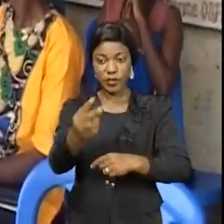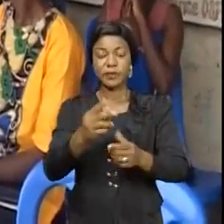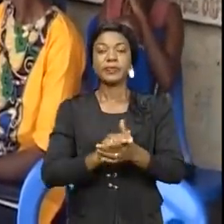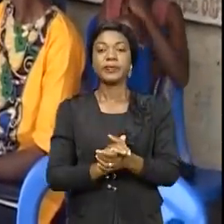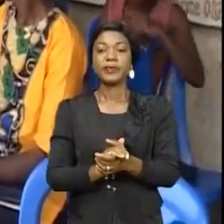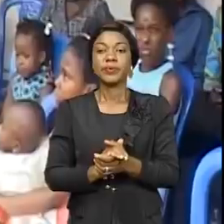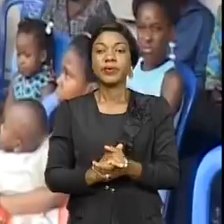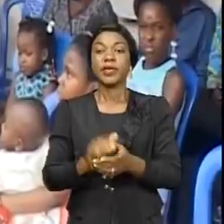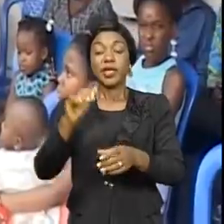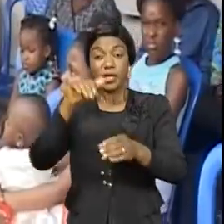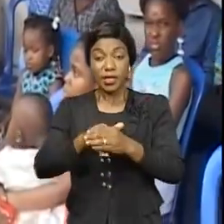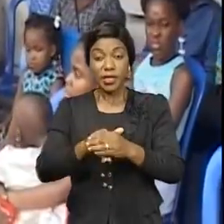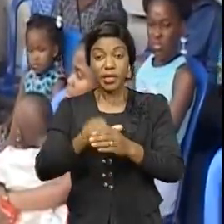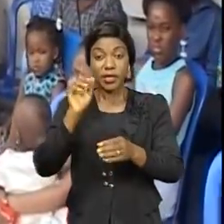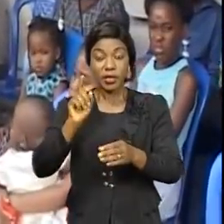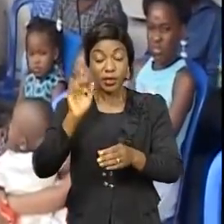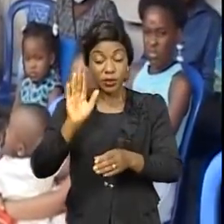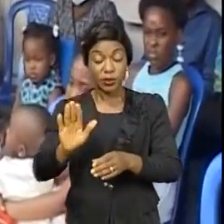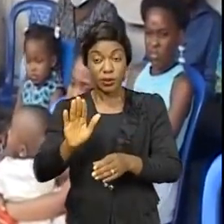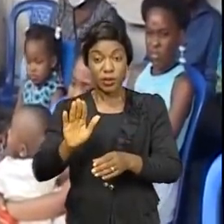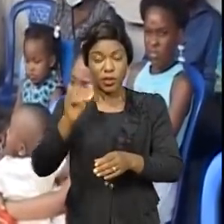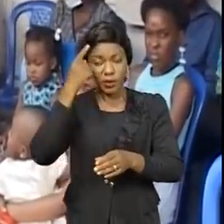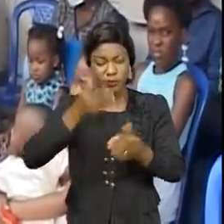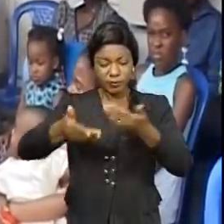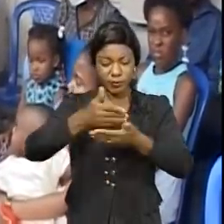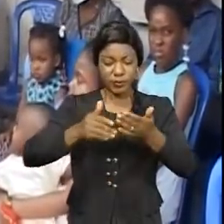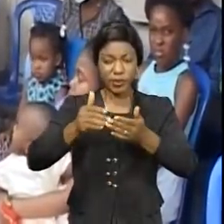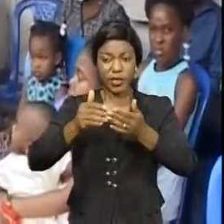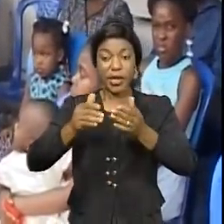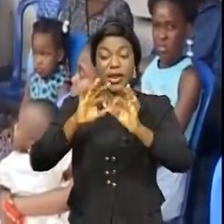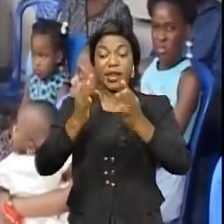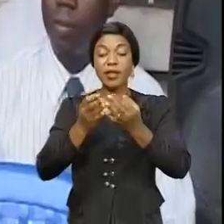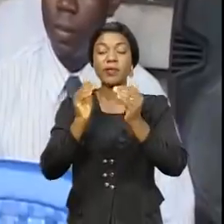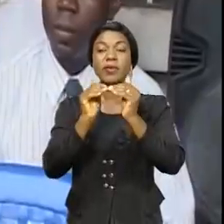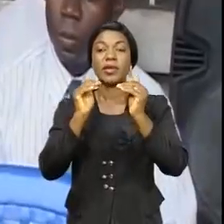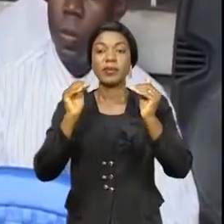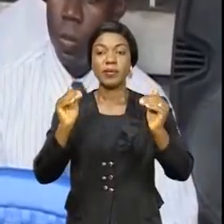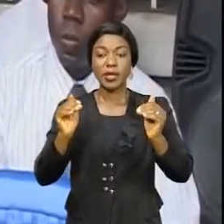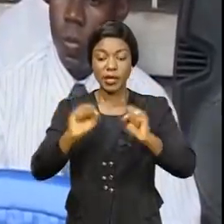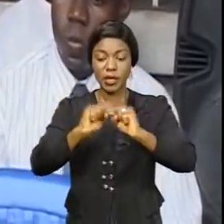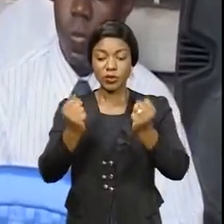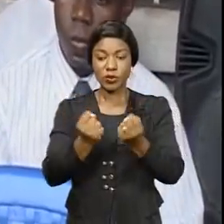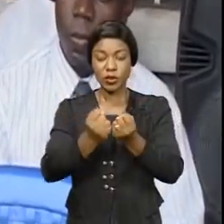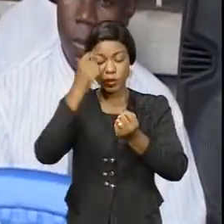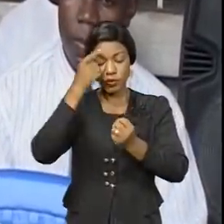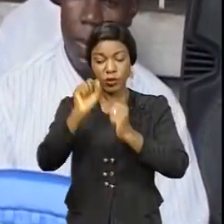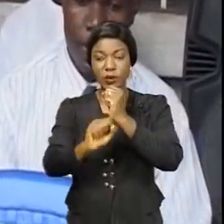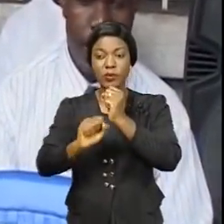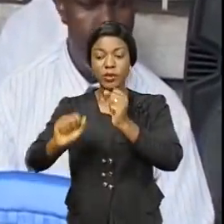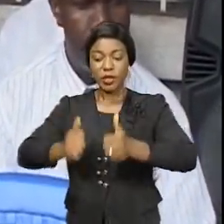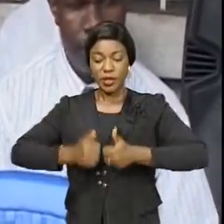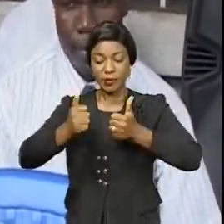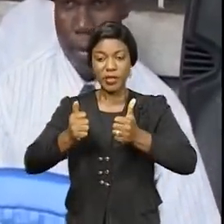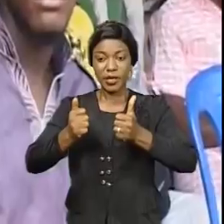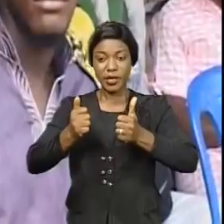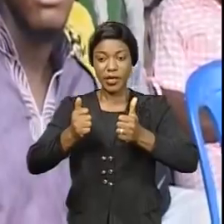C'est dans le cadre de son initiative d'appui à la stabilité de la famille en République démocratique du Congo que l'Association pour la promotion du bien-être pour